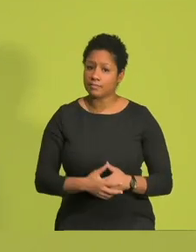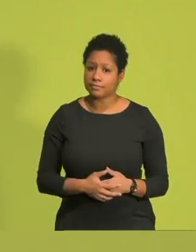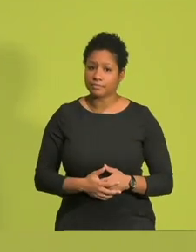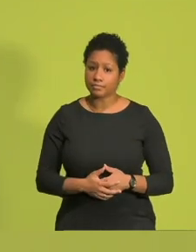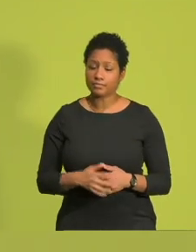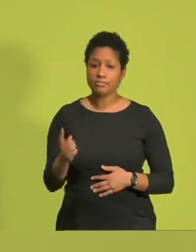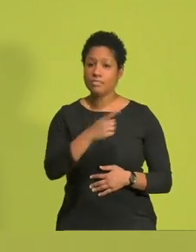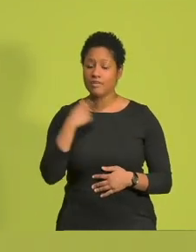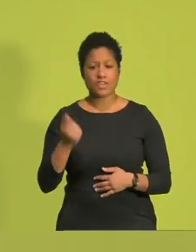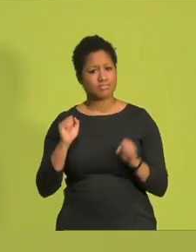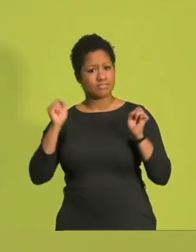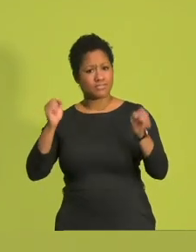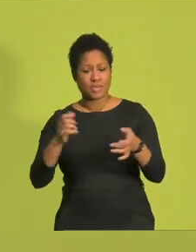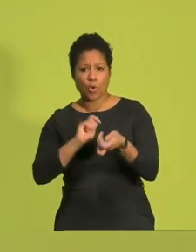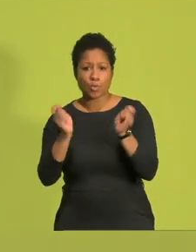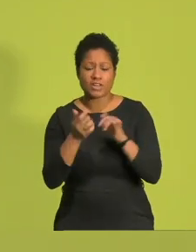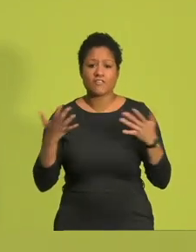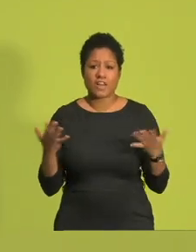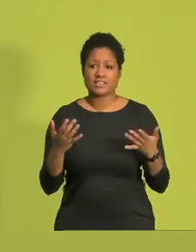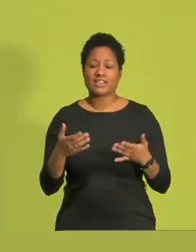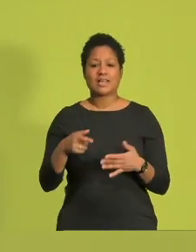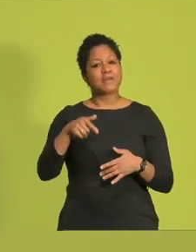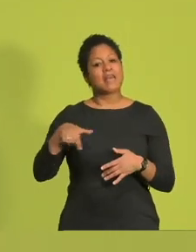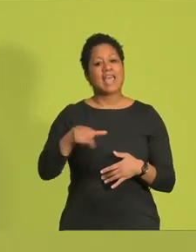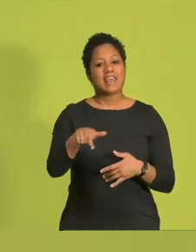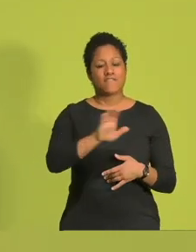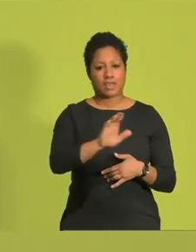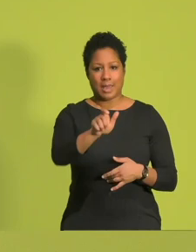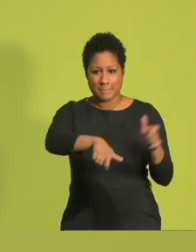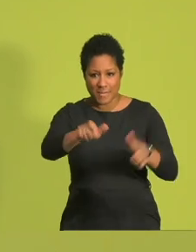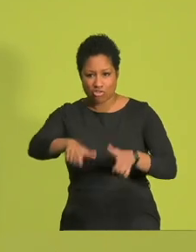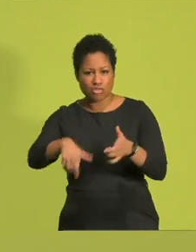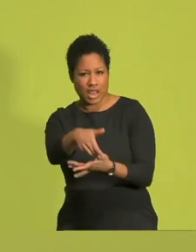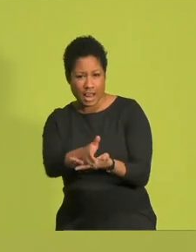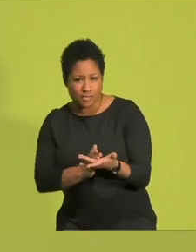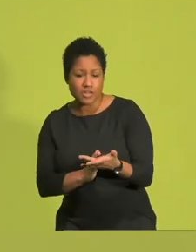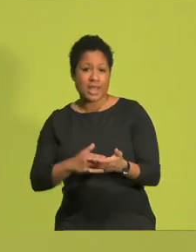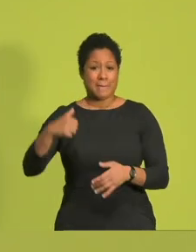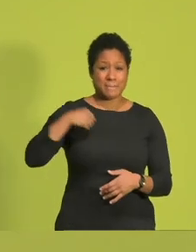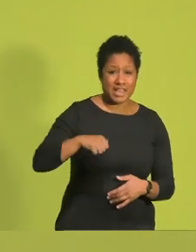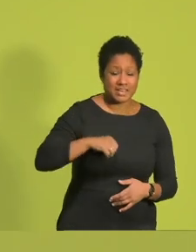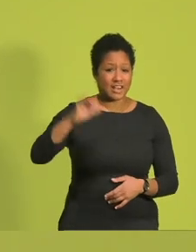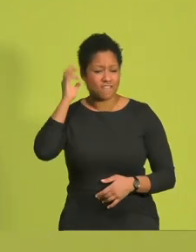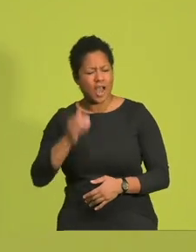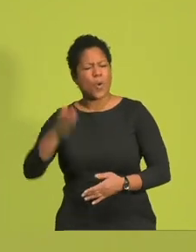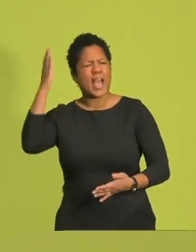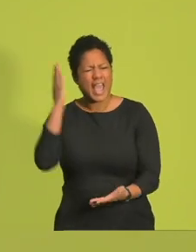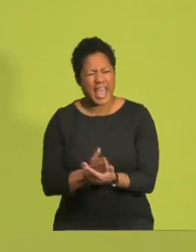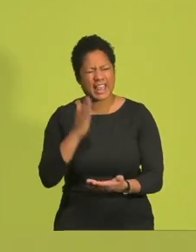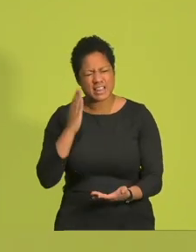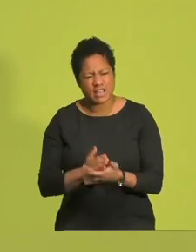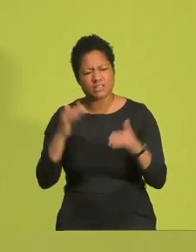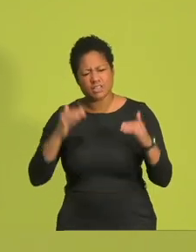nämlich dafür sorgen, dass die Hälfte der Menschen in NRW, die Mädchen und Frauen, endlich gleichberechtigt sind